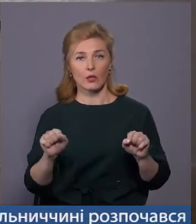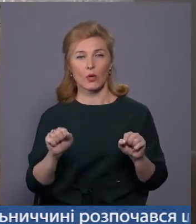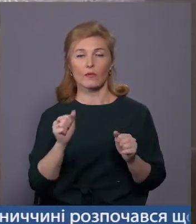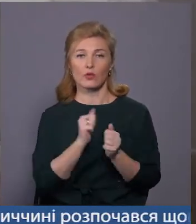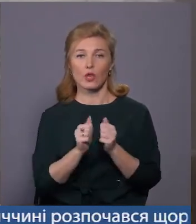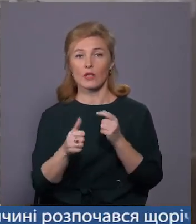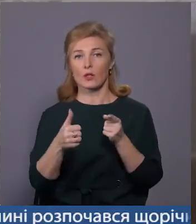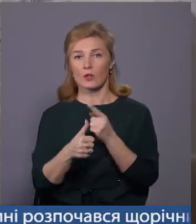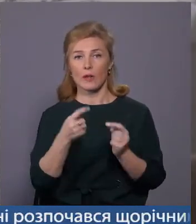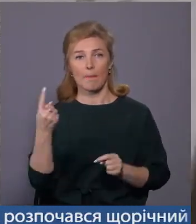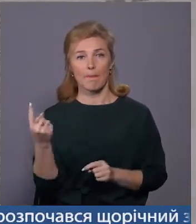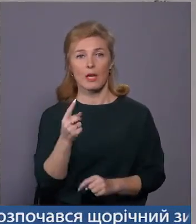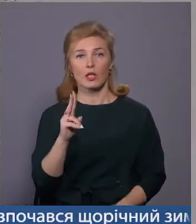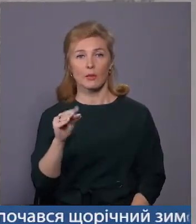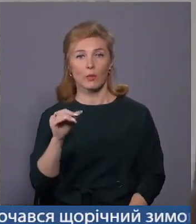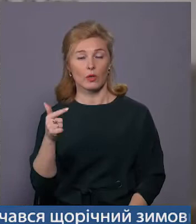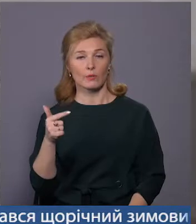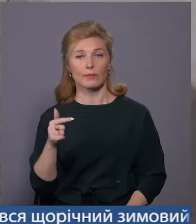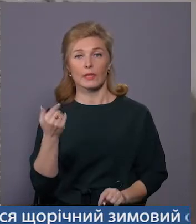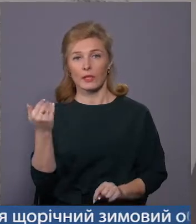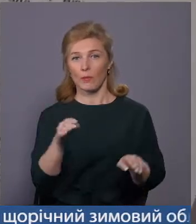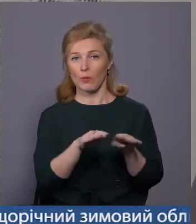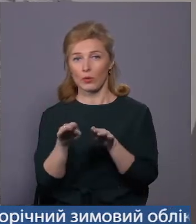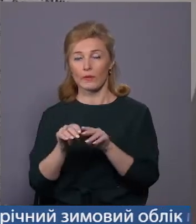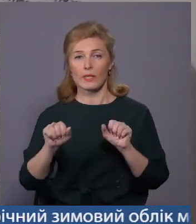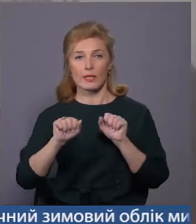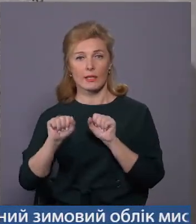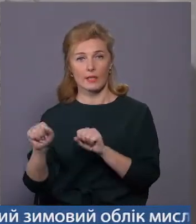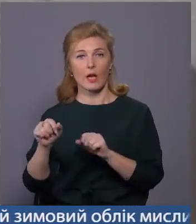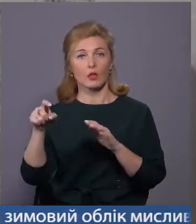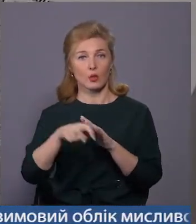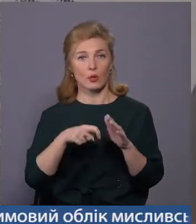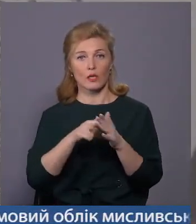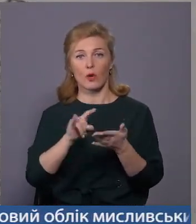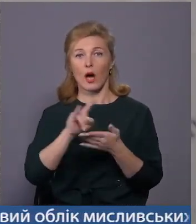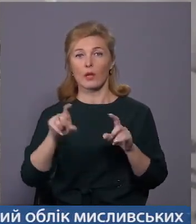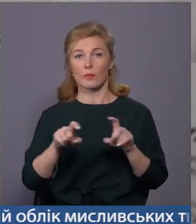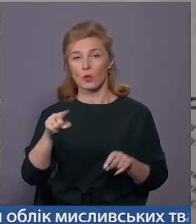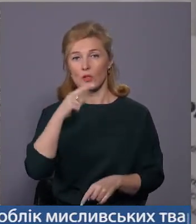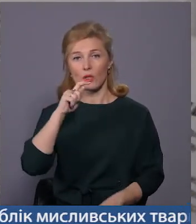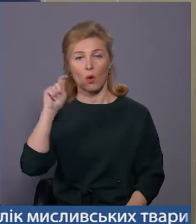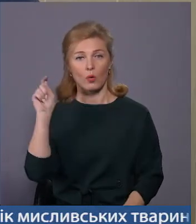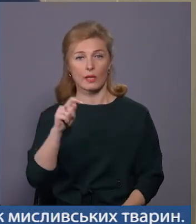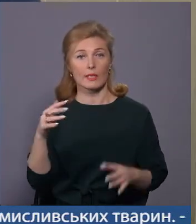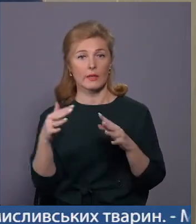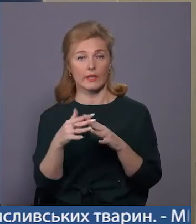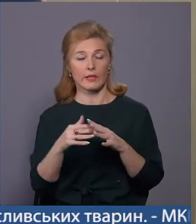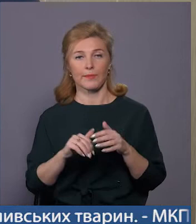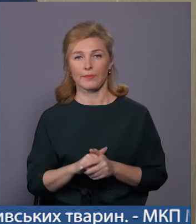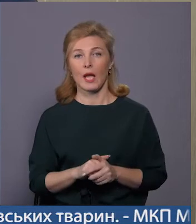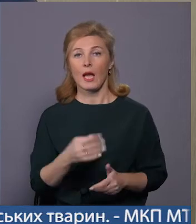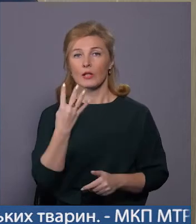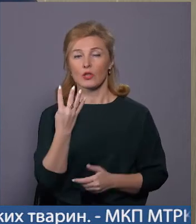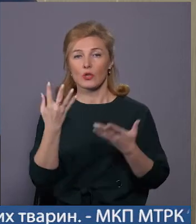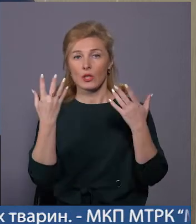називають першими кіборгами, тому що їх порівнюють із захисниками Донецького аеропорту у російсько-українській війні. На чотири дні